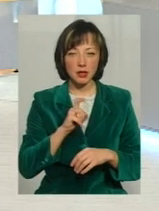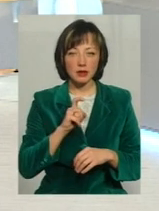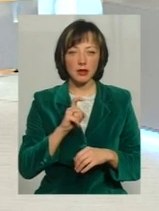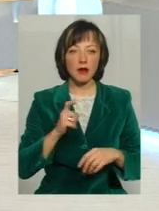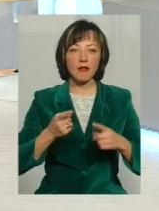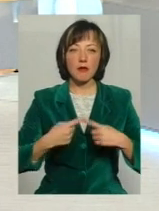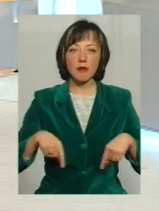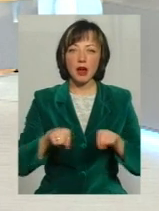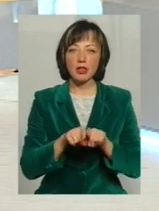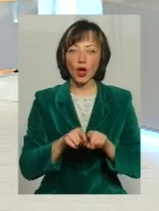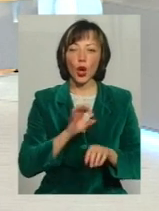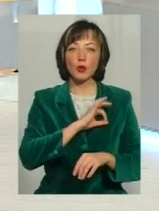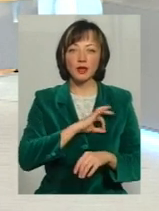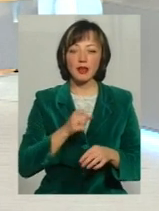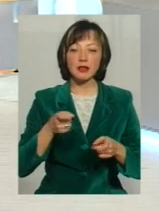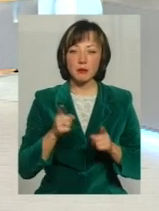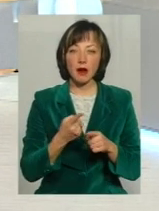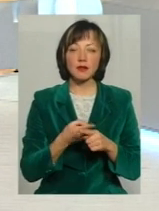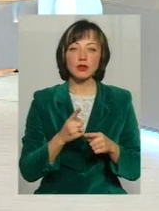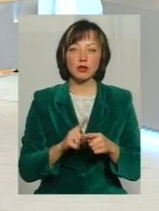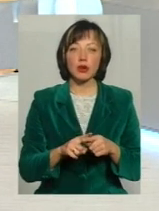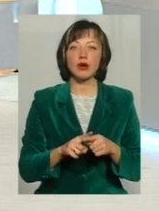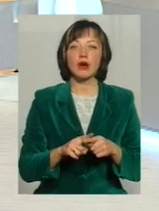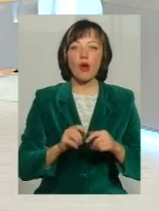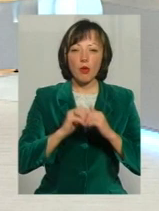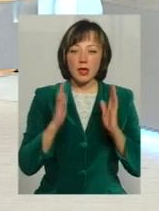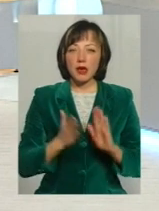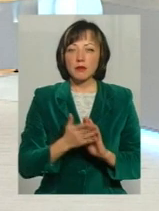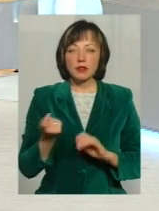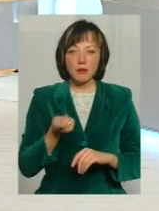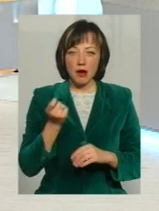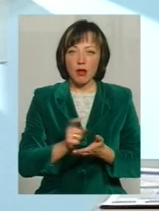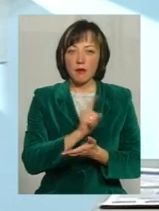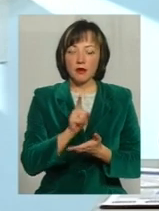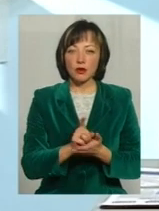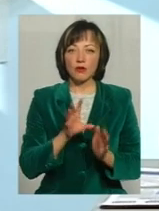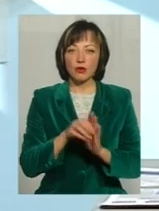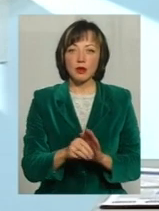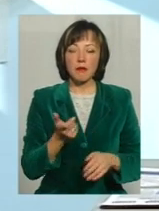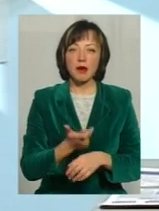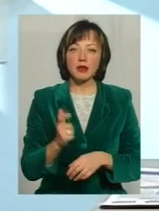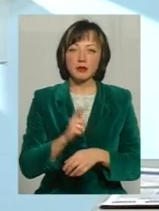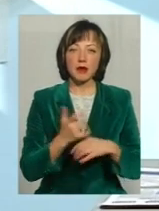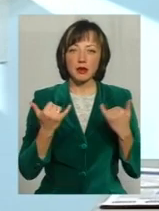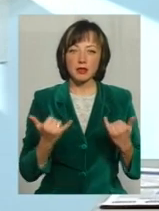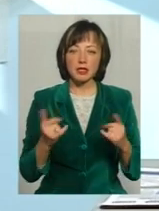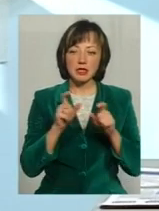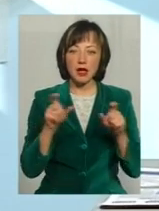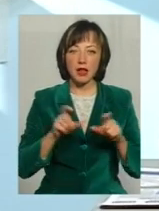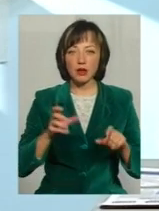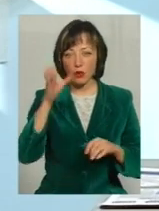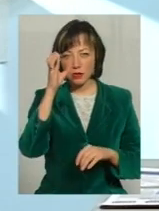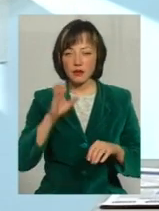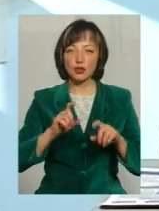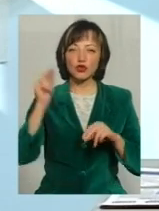органію юстиції Але насправді дійсно цього об'єму замало і буде обов'язково включено максимально зараз і заклади освіти, і